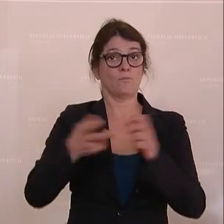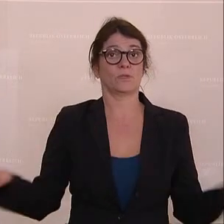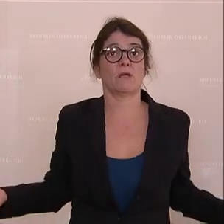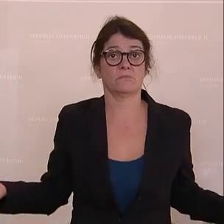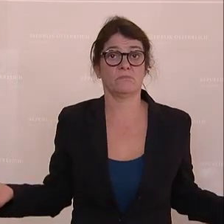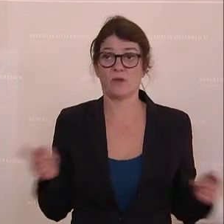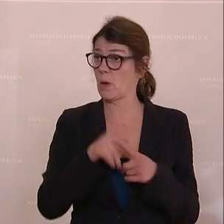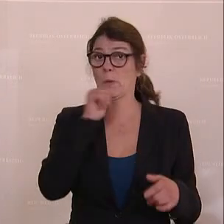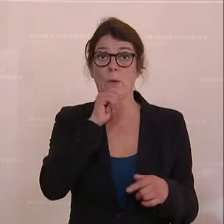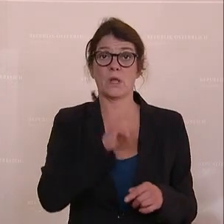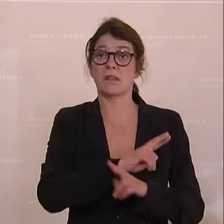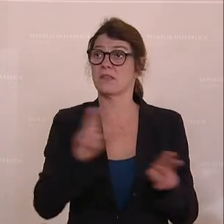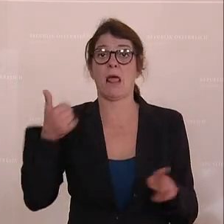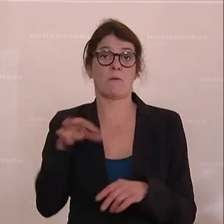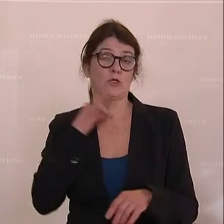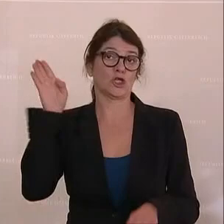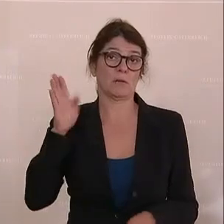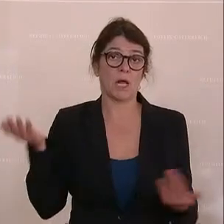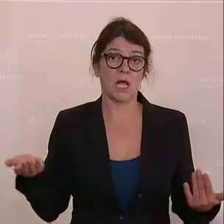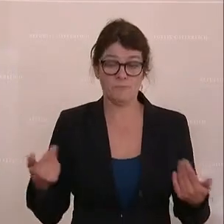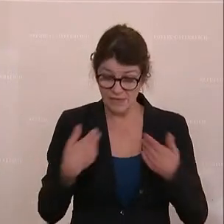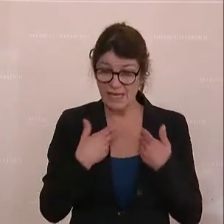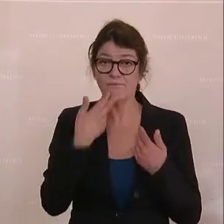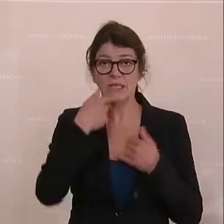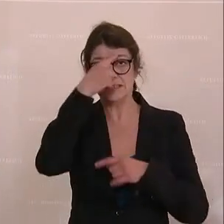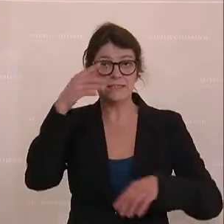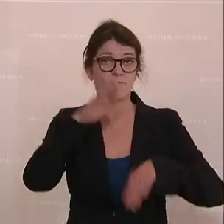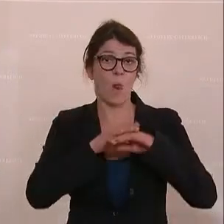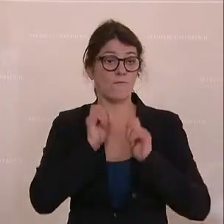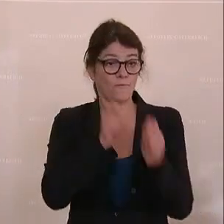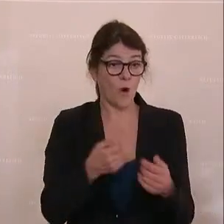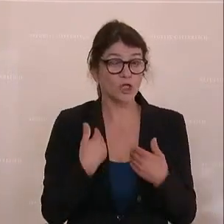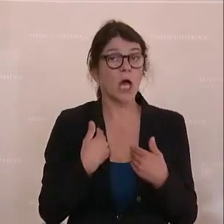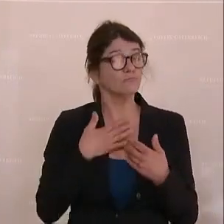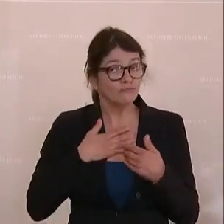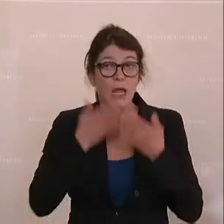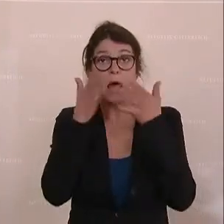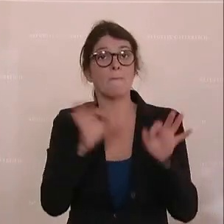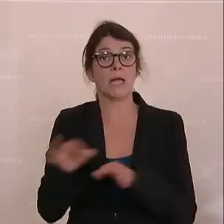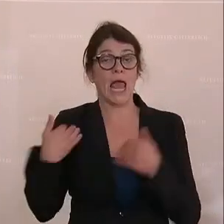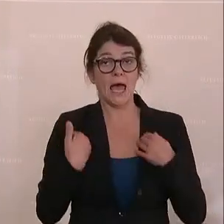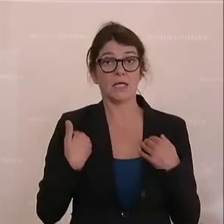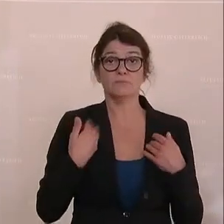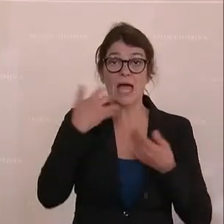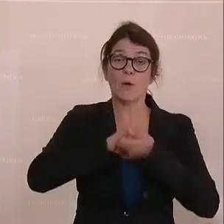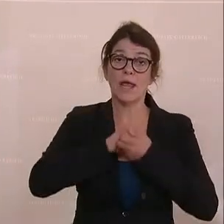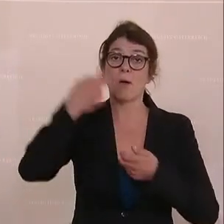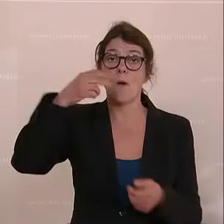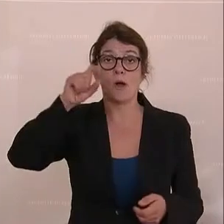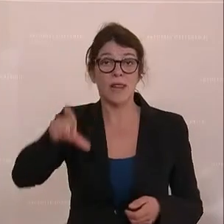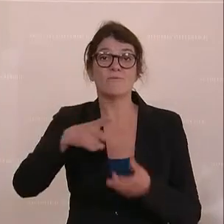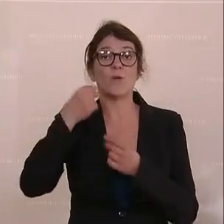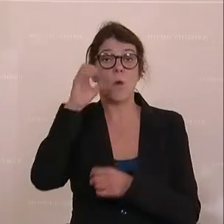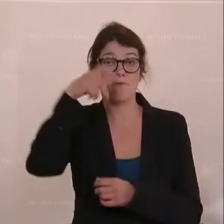Und wenn die Grünen nicht mitgehen, wir sind für sinnvolle Vorschläge jederzeit offen, Herr Kollege Hörl von der ÖVP.